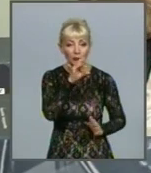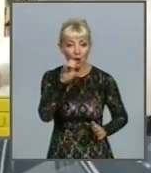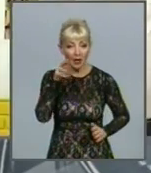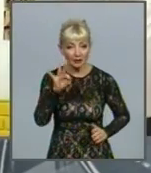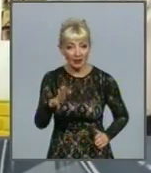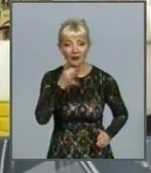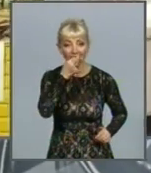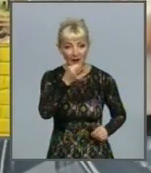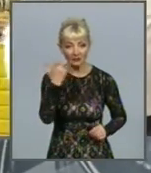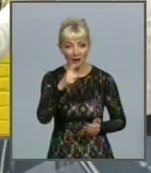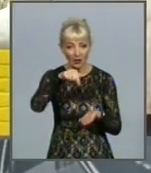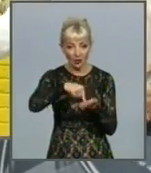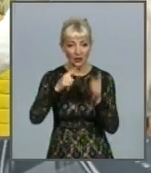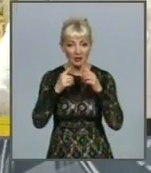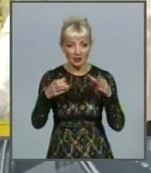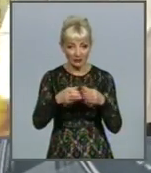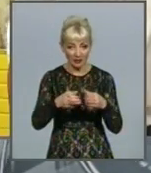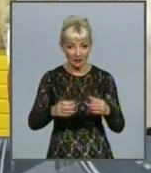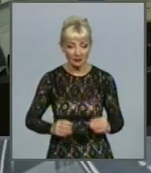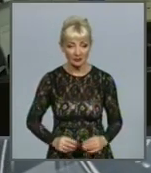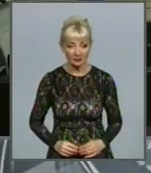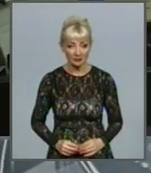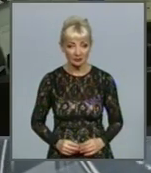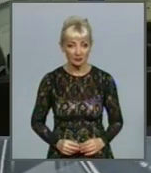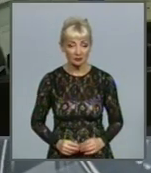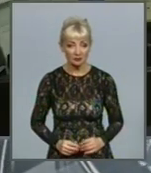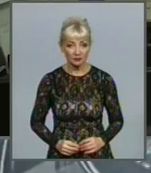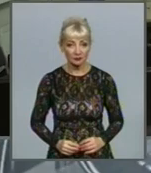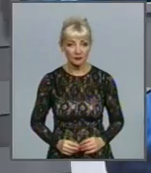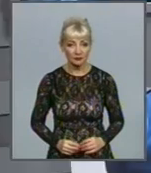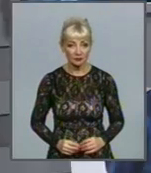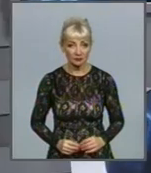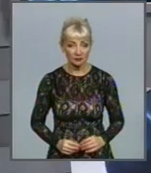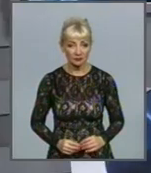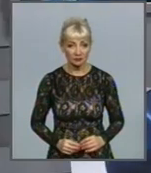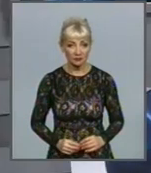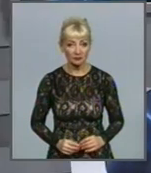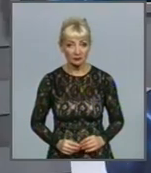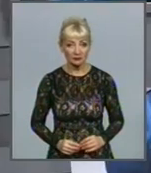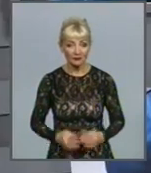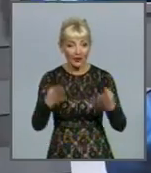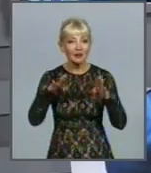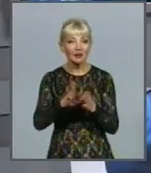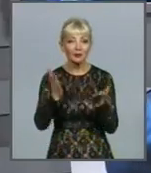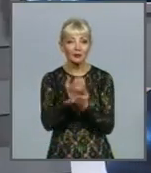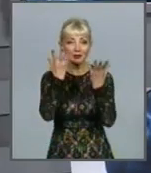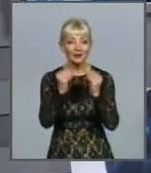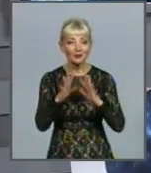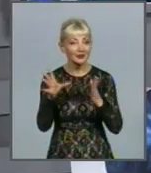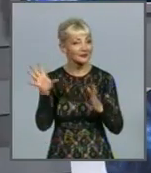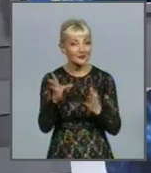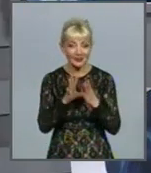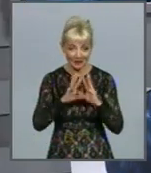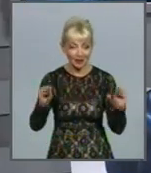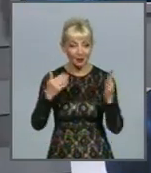Харківській міськраді. Яна Біляєва, Олег Синицький, Харківські звісті. Таким видався День на події. всі